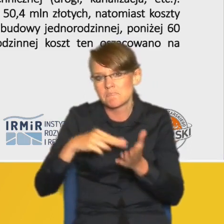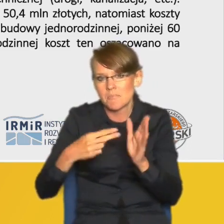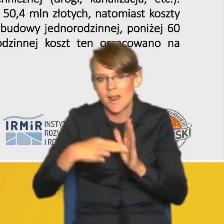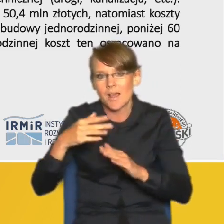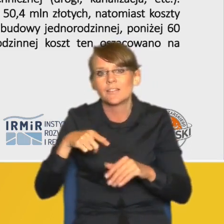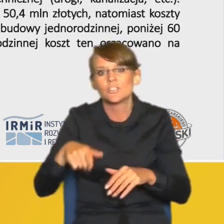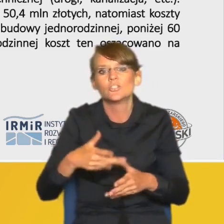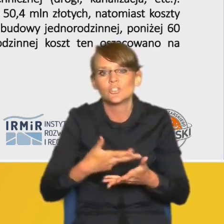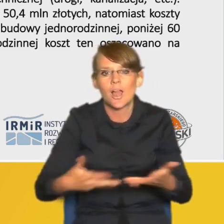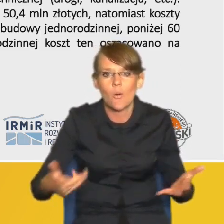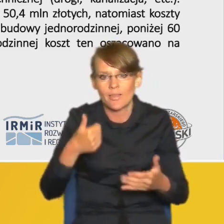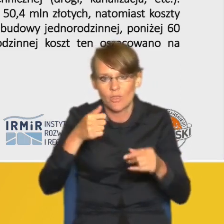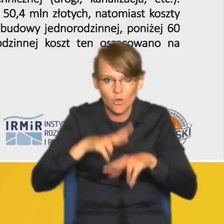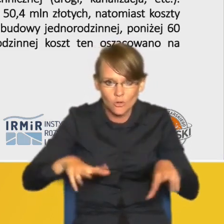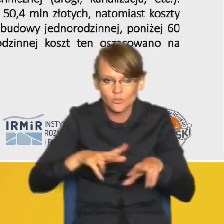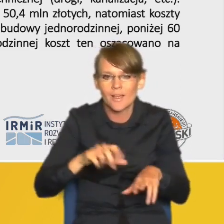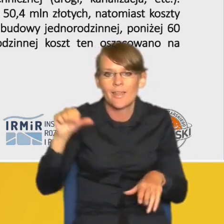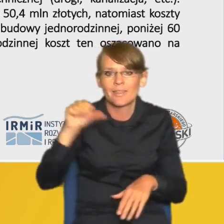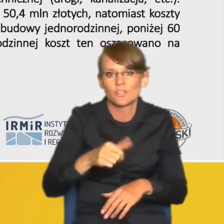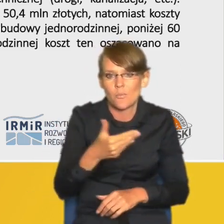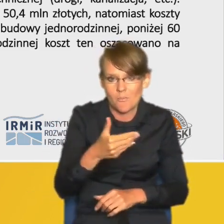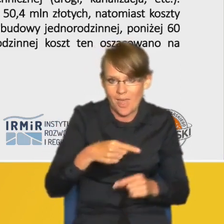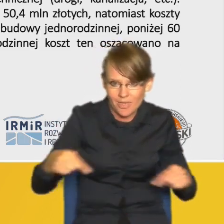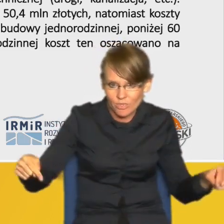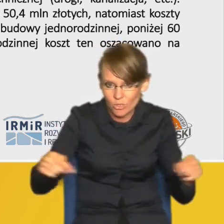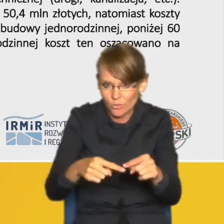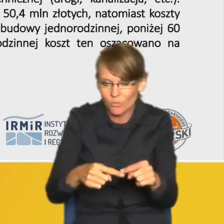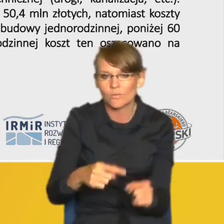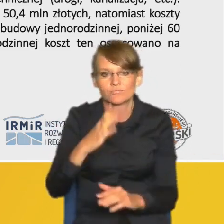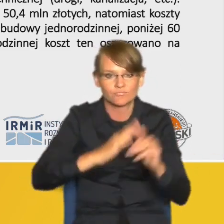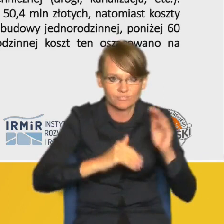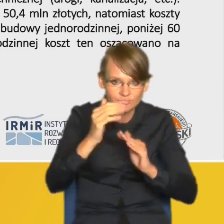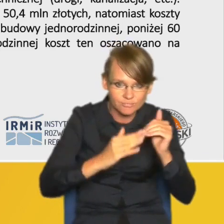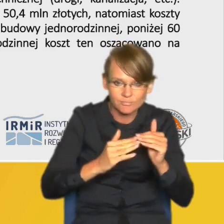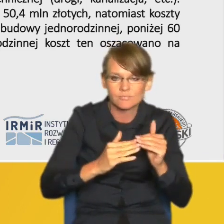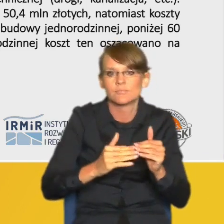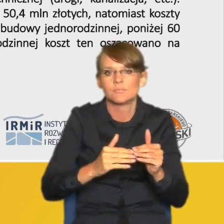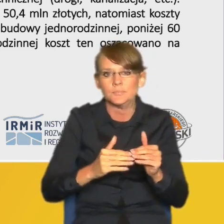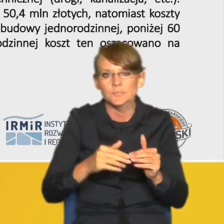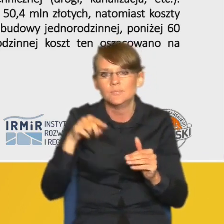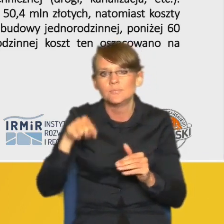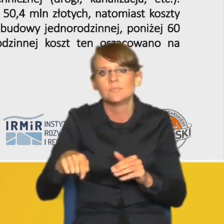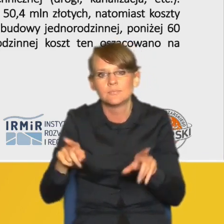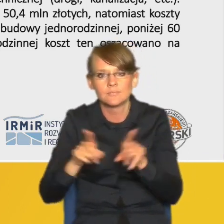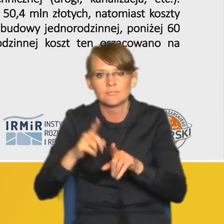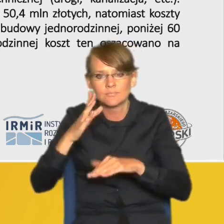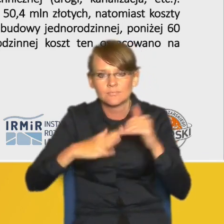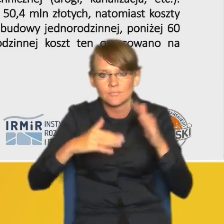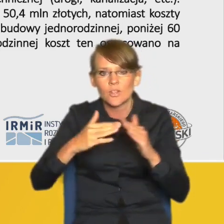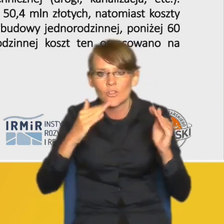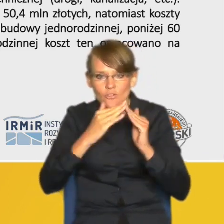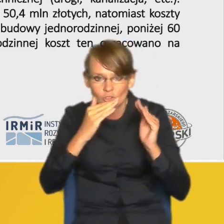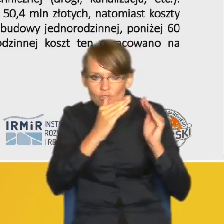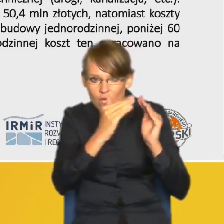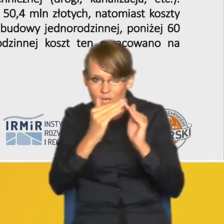działkach jednorodzinnych o powierzchni tysiąc metrów zabudowę w zespole zabudowy jednorodzinnej